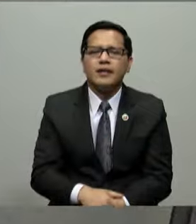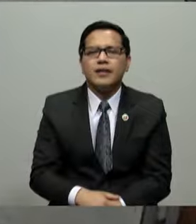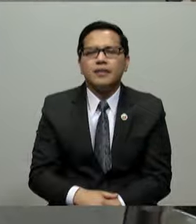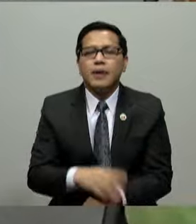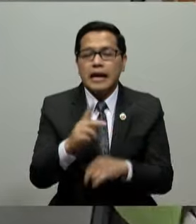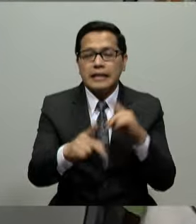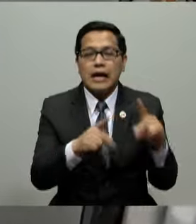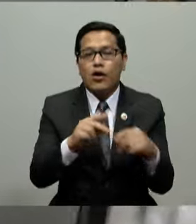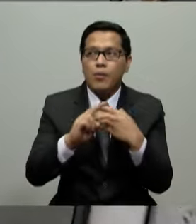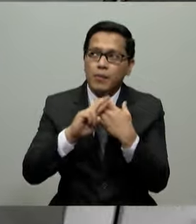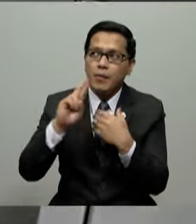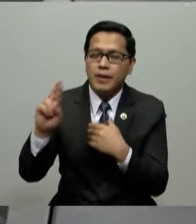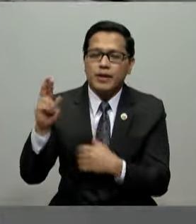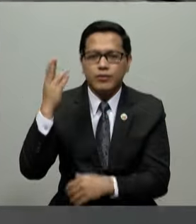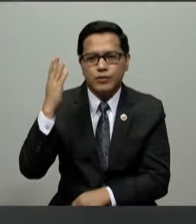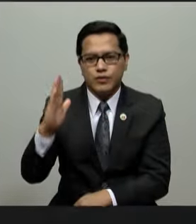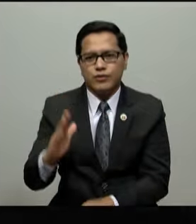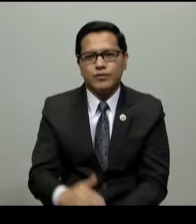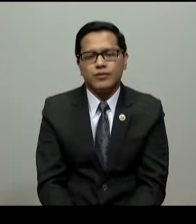magbabalik loob sa kanya.